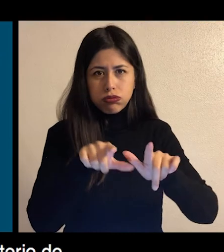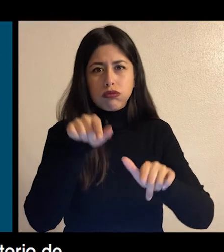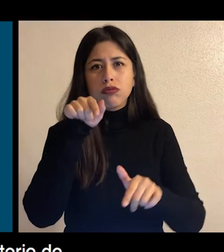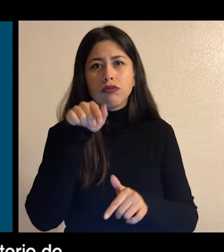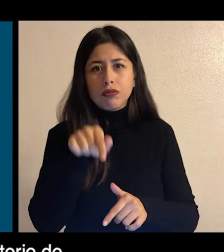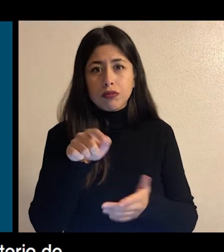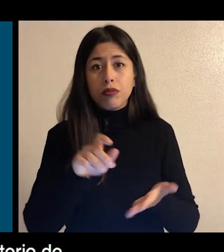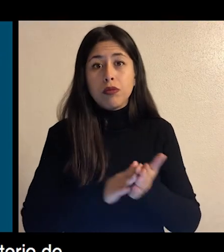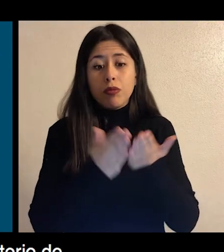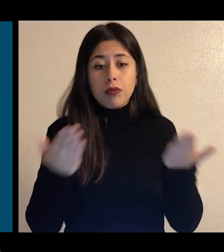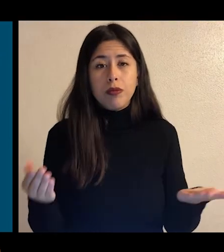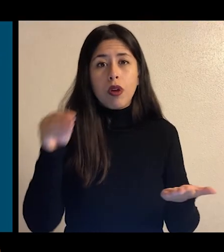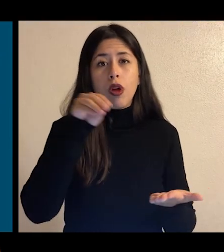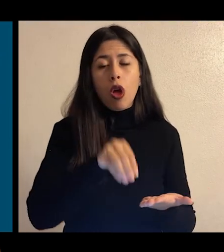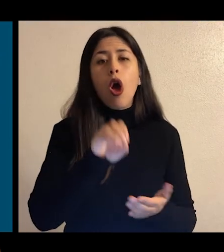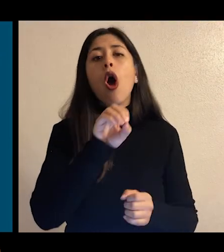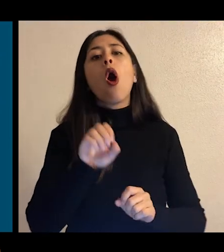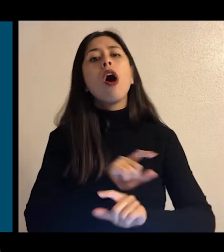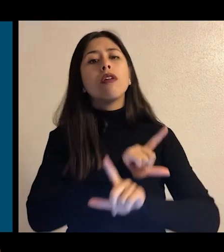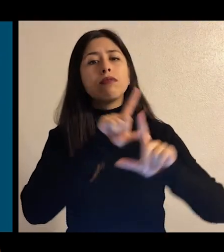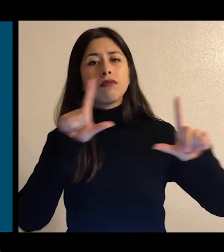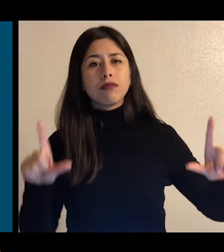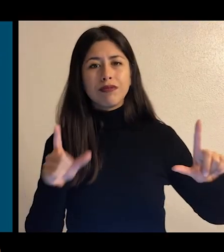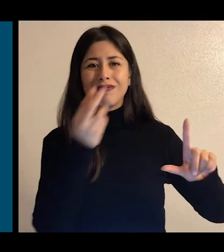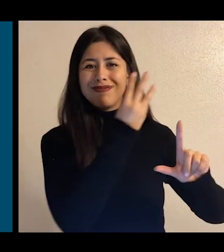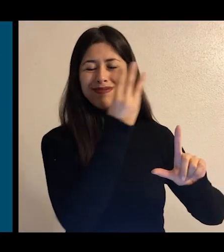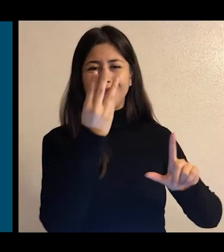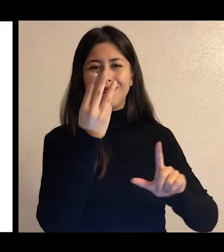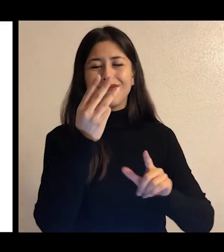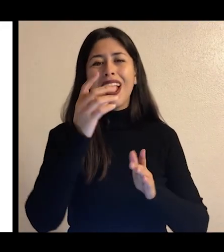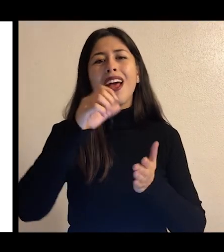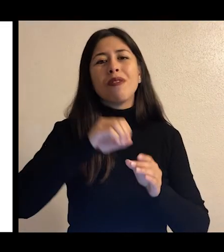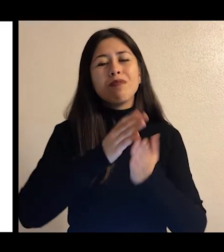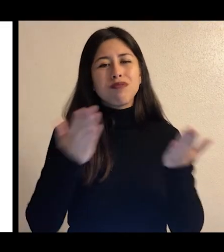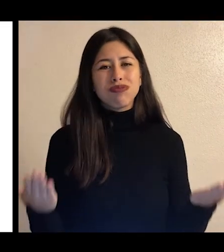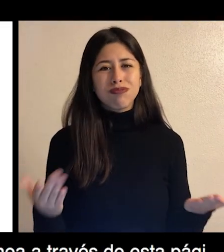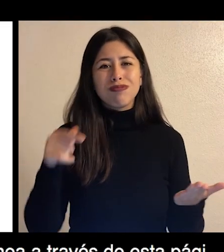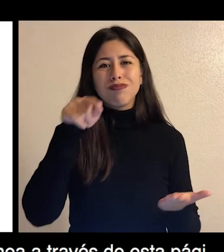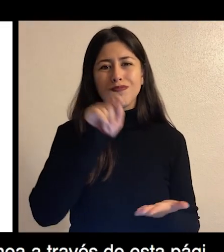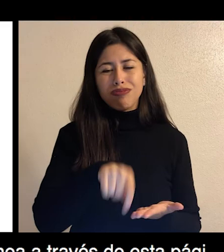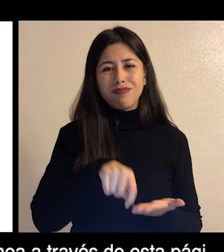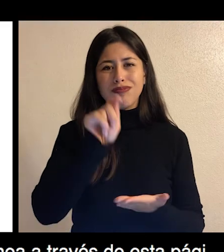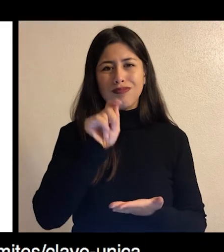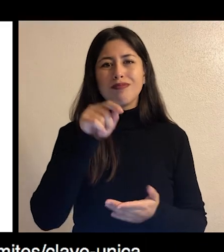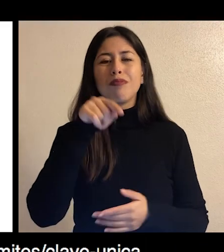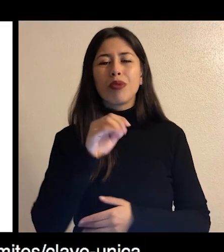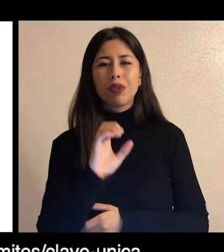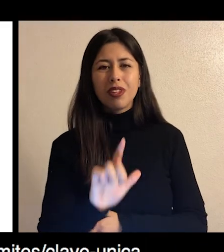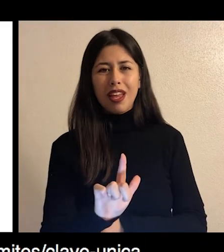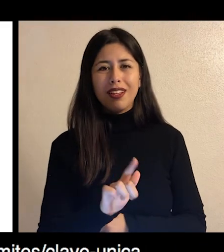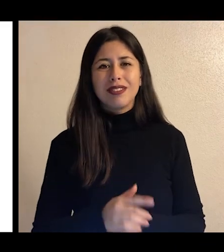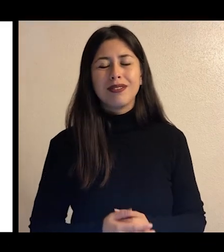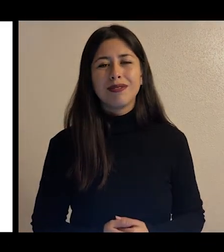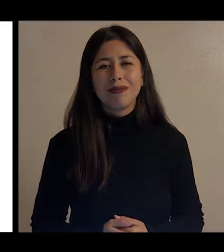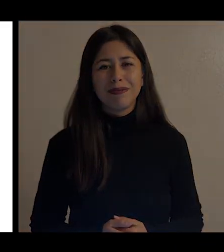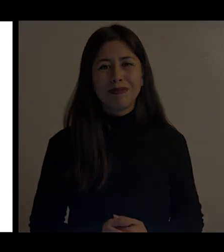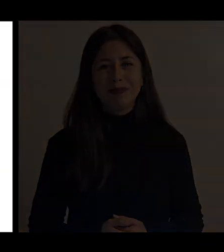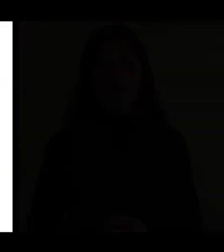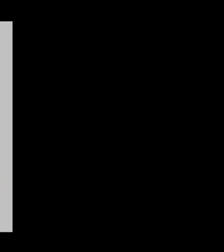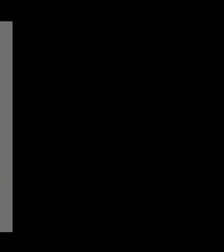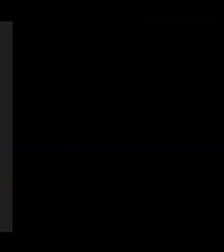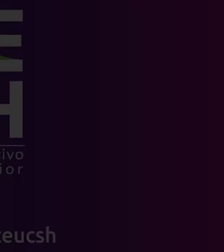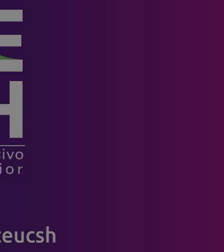ou jwen ni nan minister reji sivil ak identifikasyon. Ou kap ap vizite page ofisiel yon pou plis informasyon.